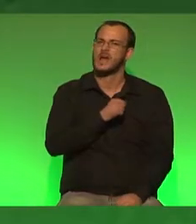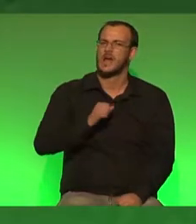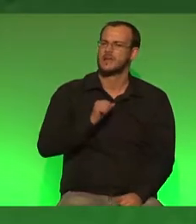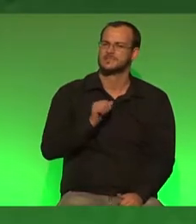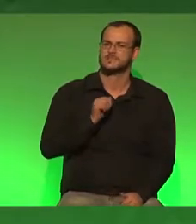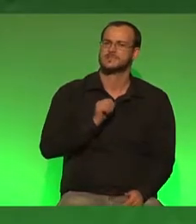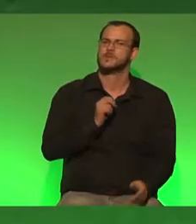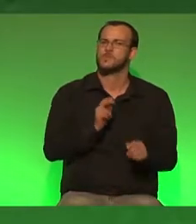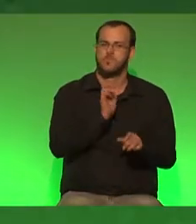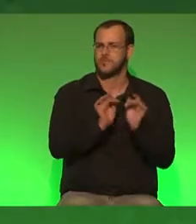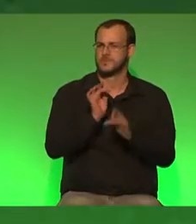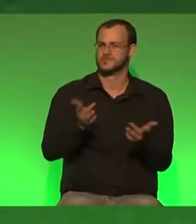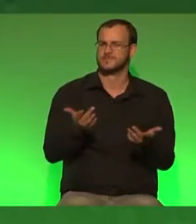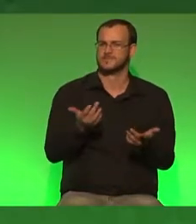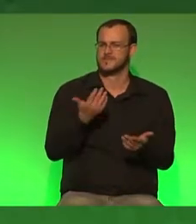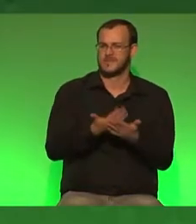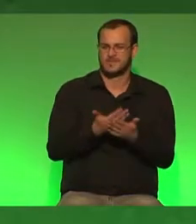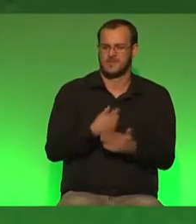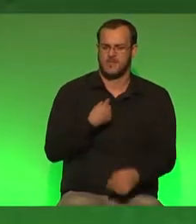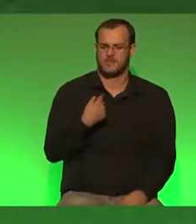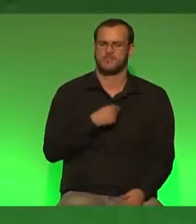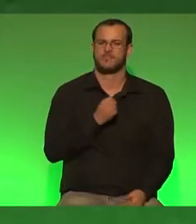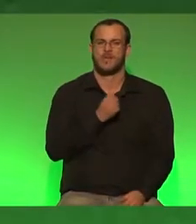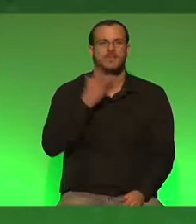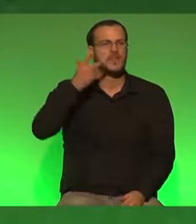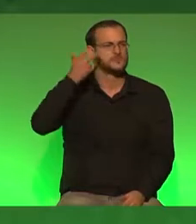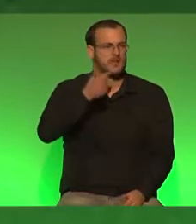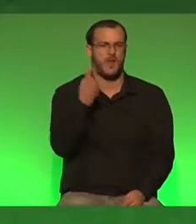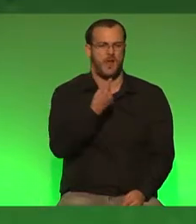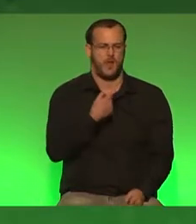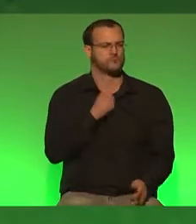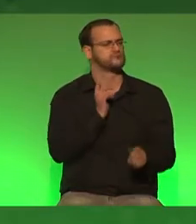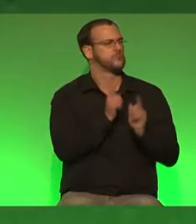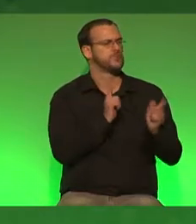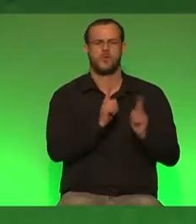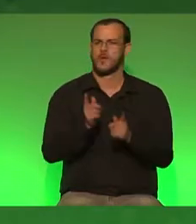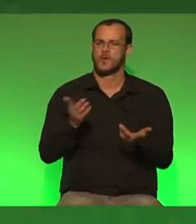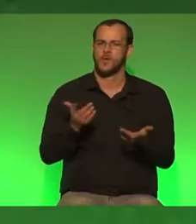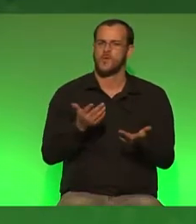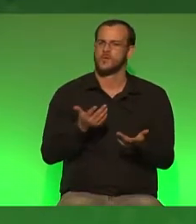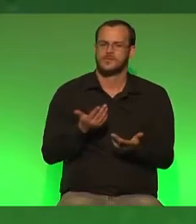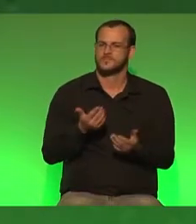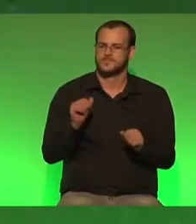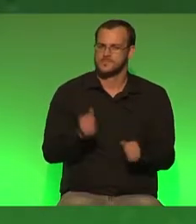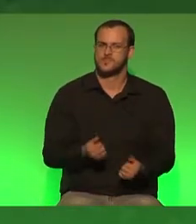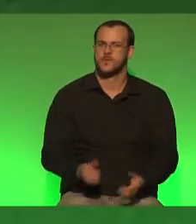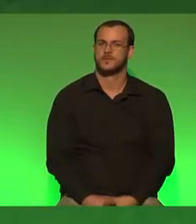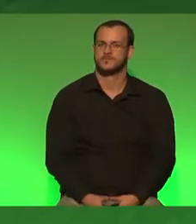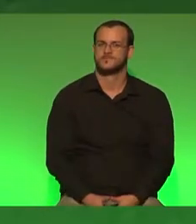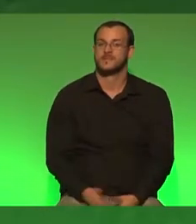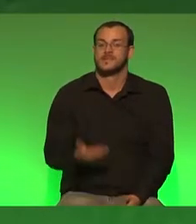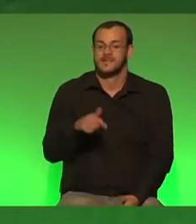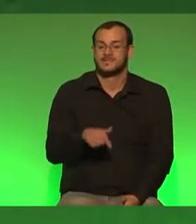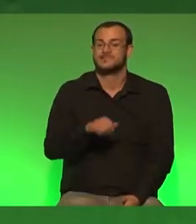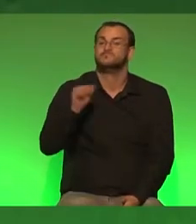und nationale Alleingänge statt europäische Lösungen und multilaterale Institutionen. Ende